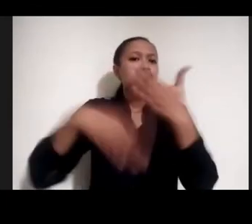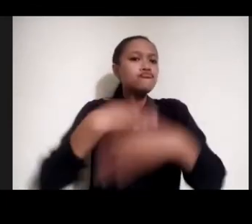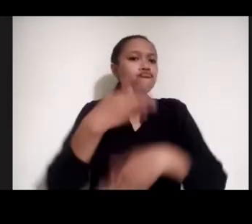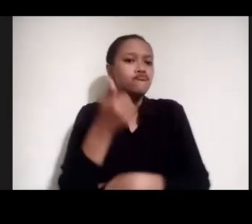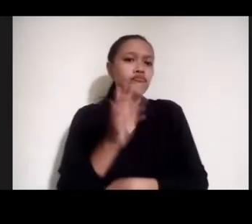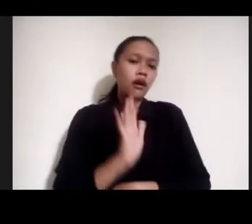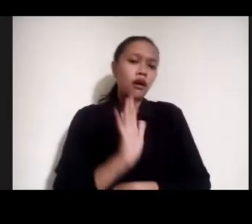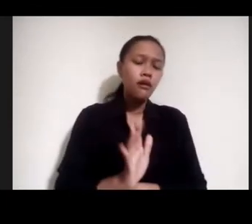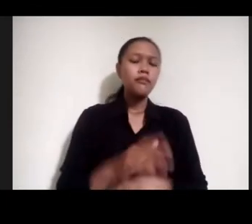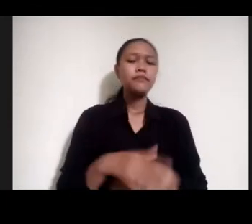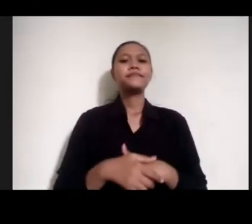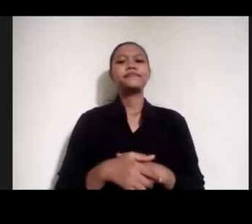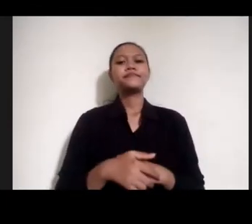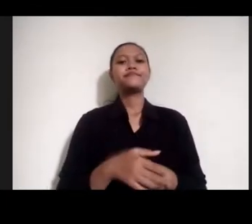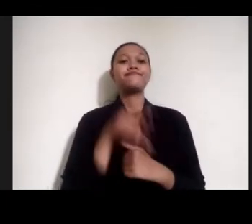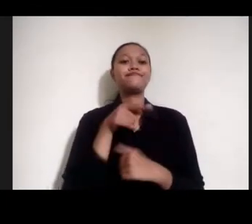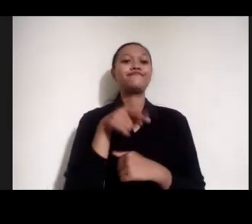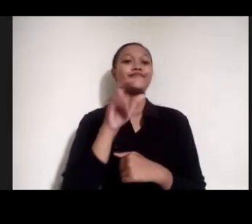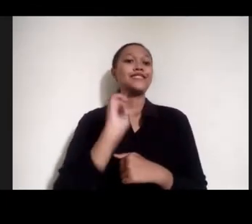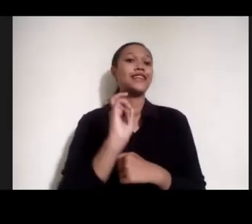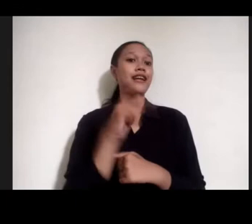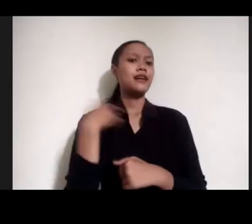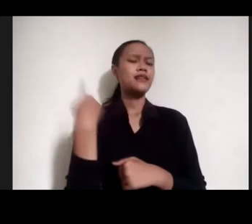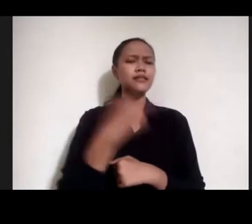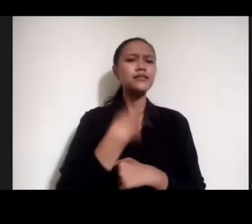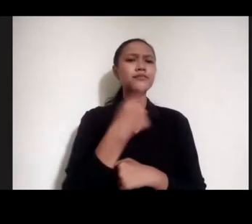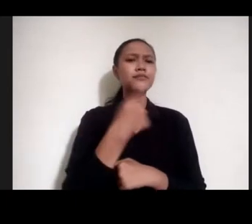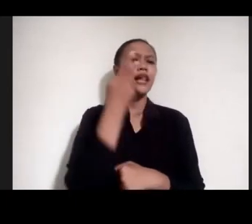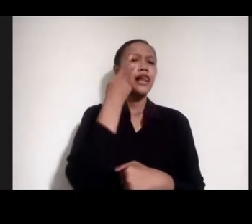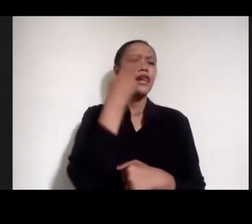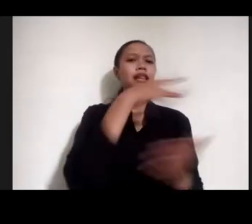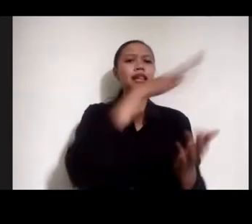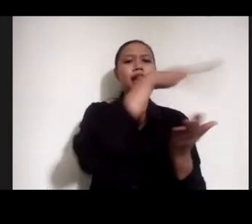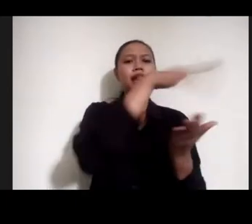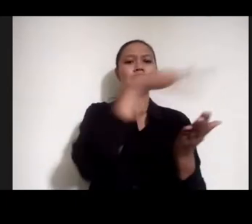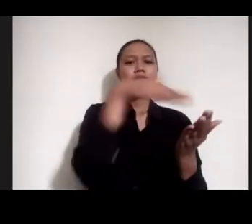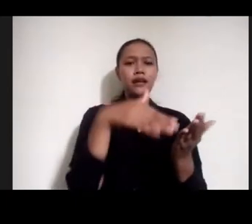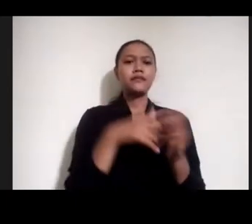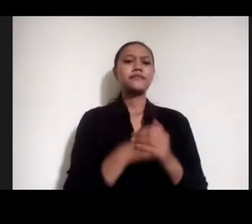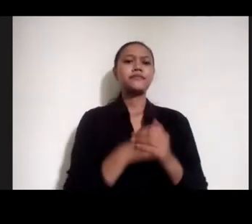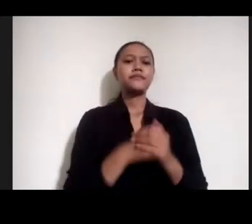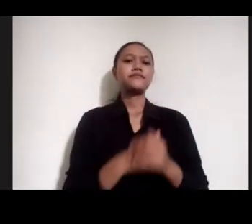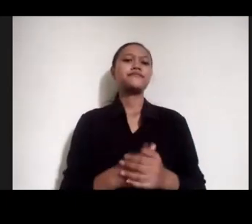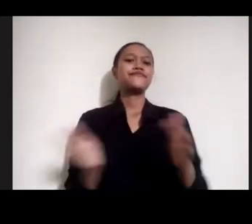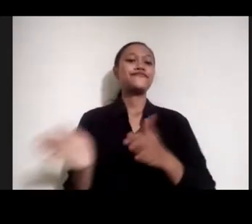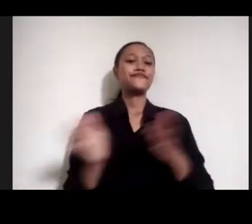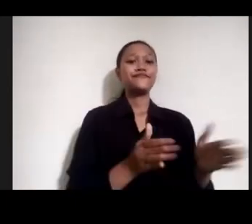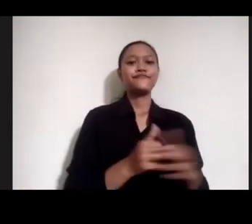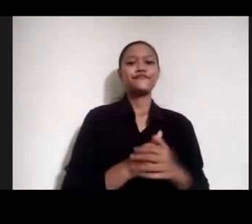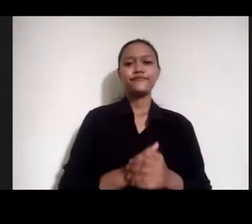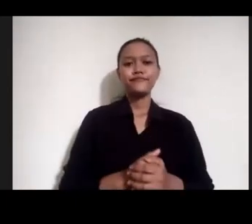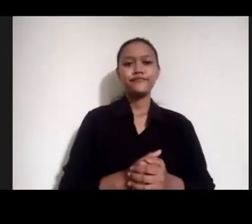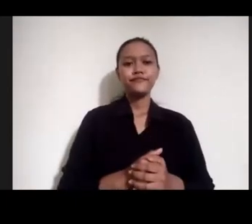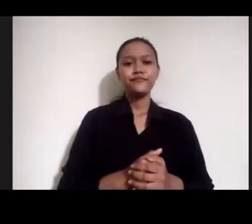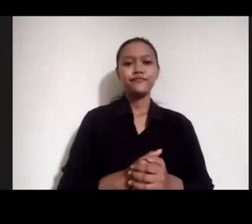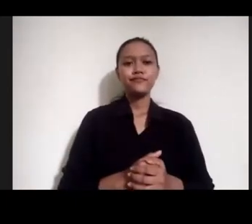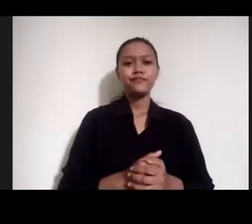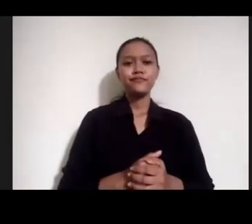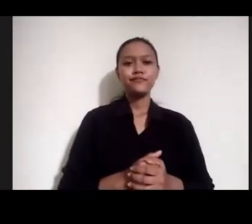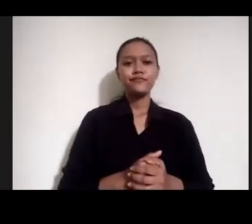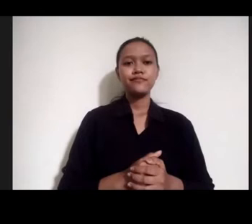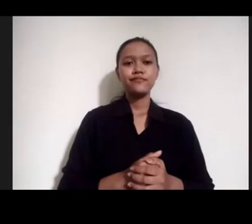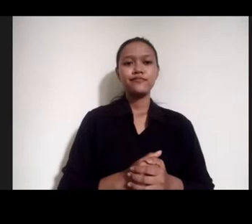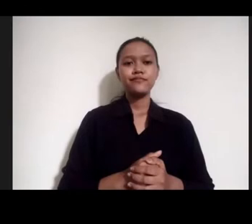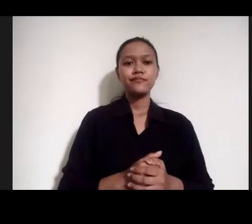Salah satu Cara kita Melihat Data Kemudian Bagaimana Kita memulai Liputan